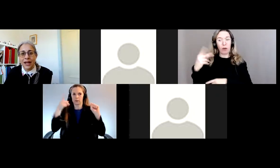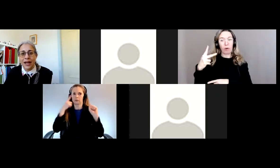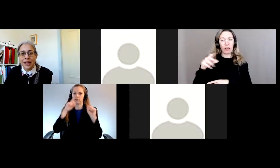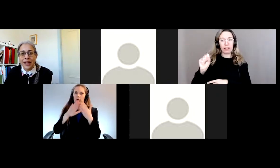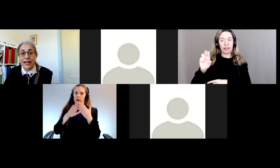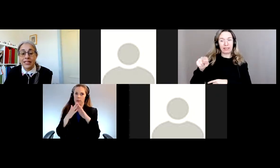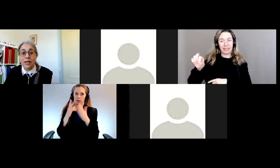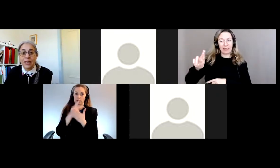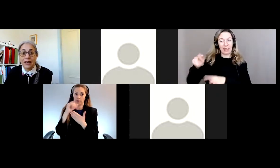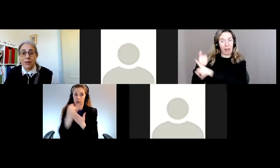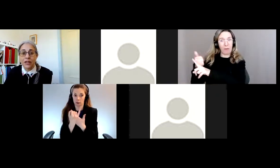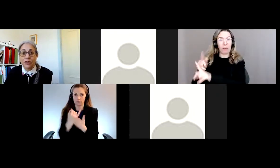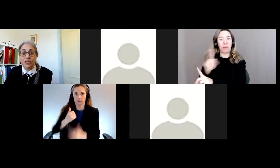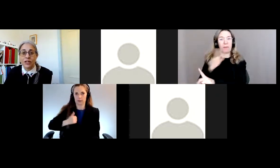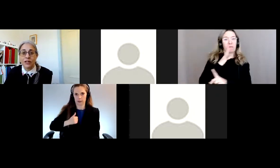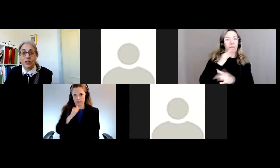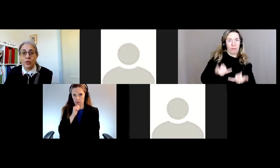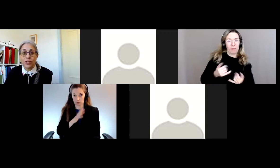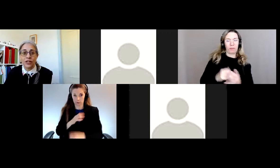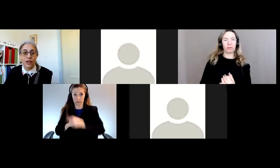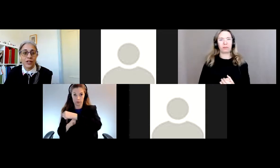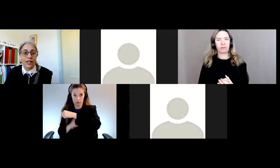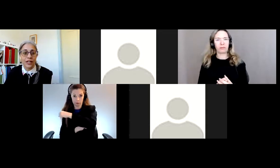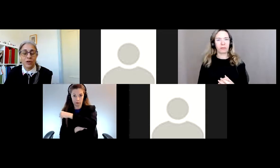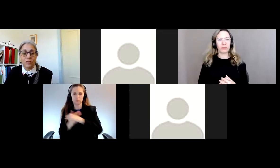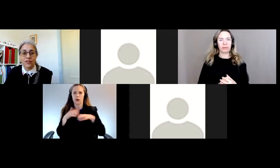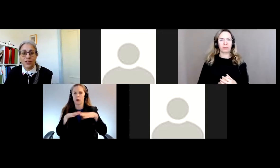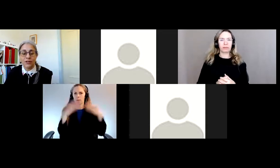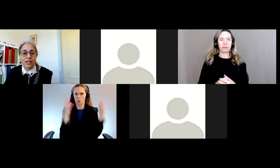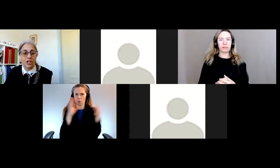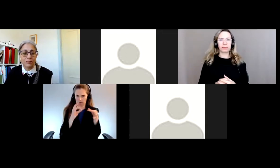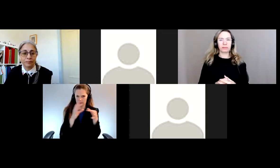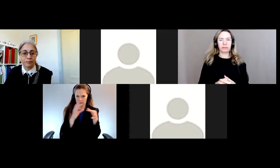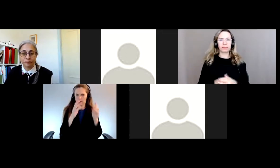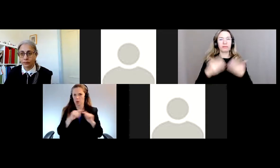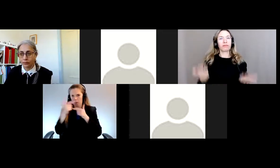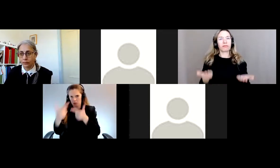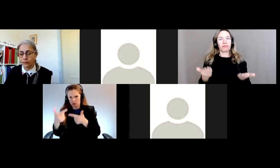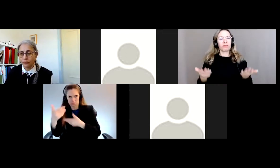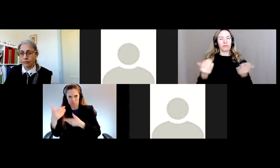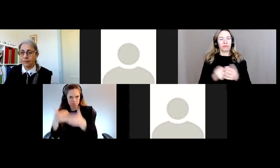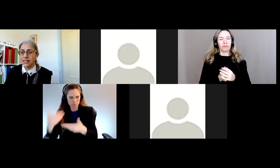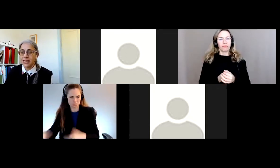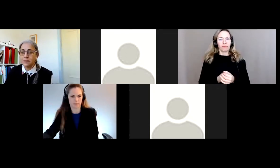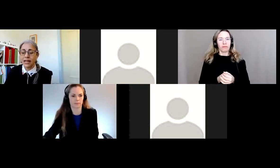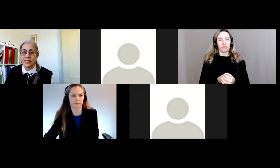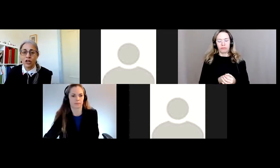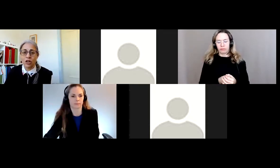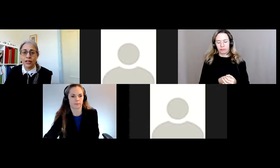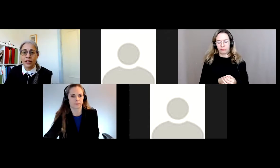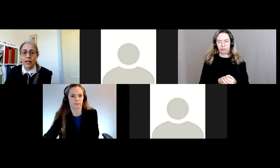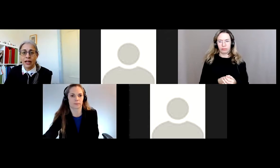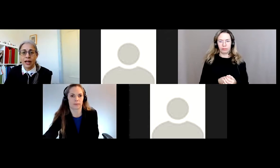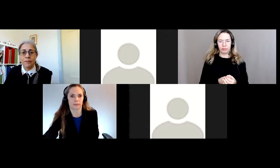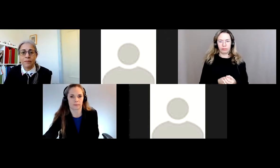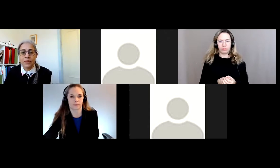est avec nous pour l'appel. J'aimerais commencer en reconnaissant que le